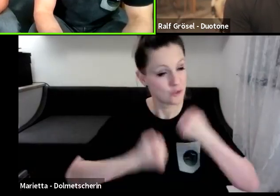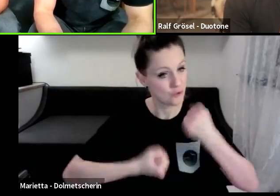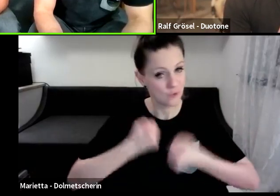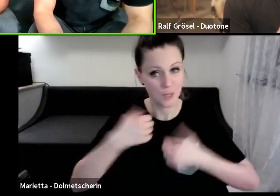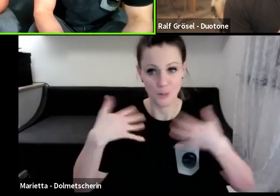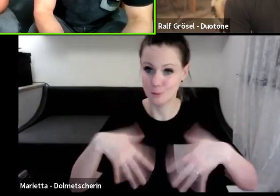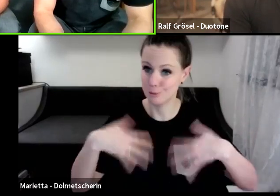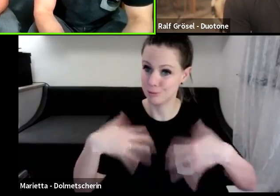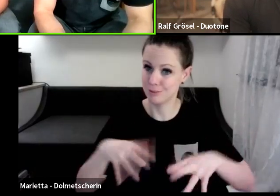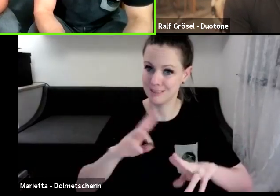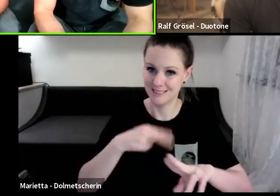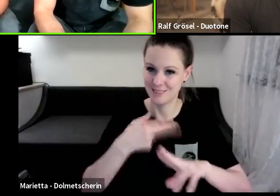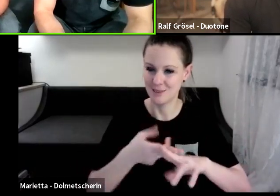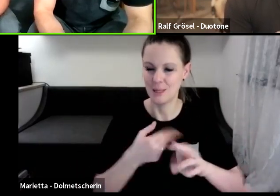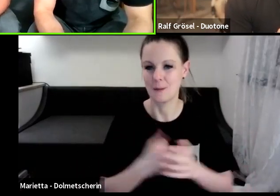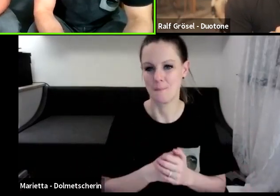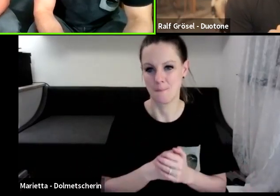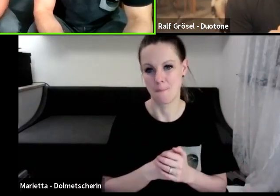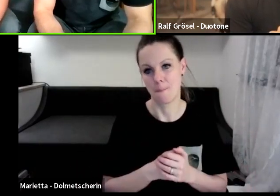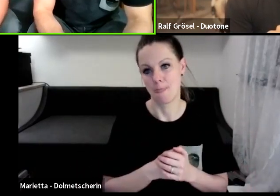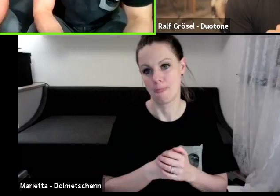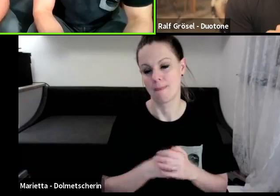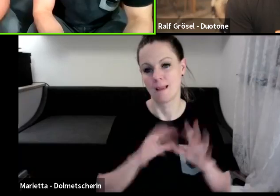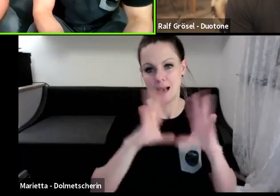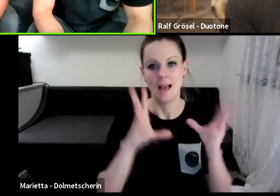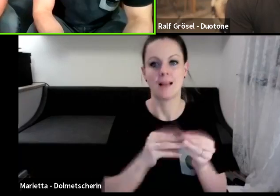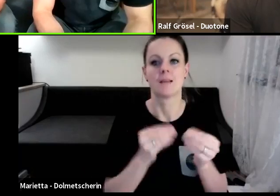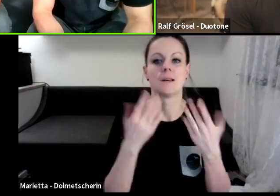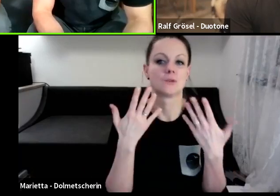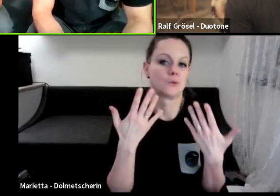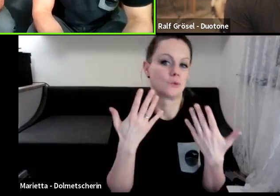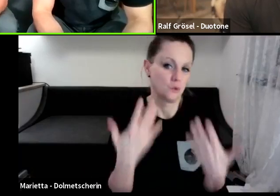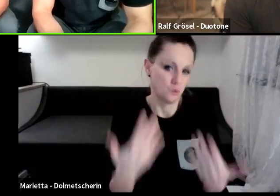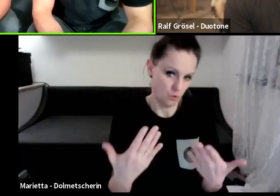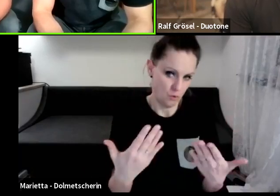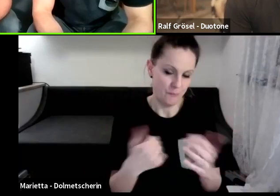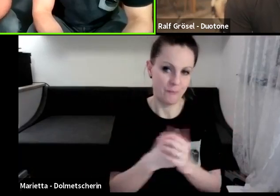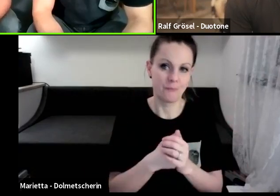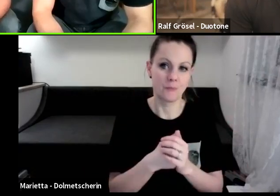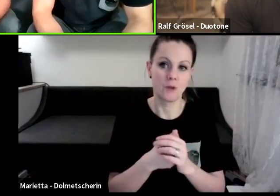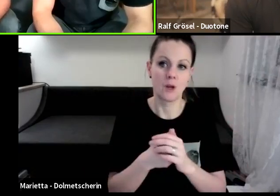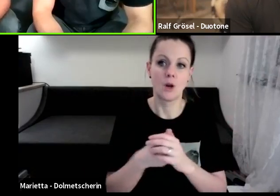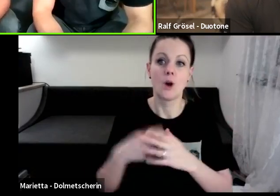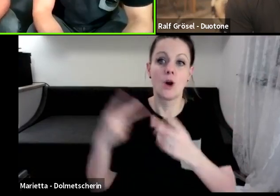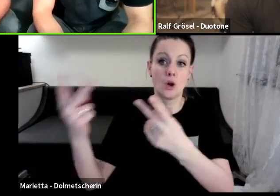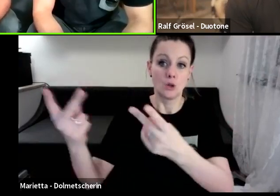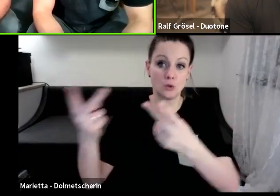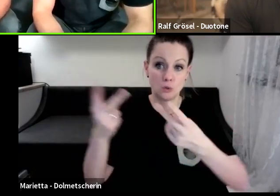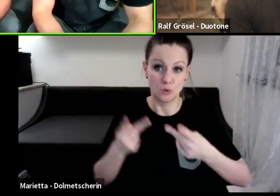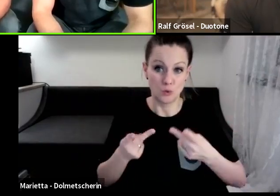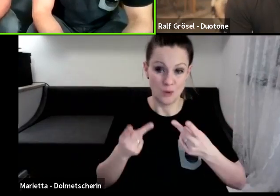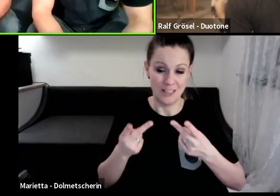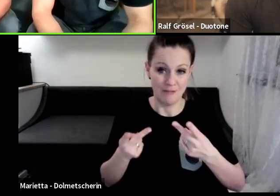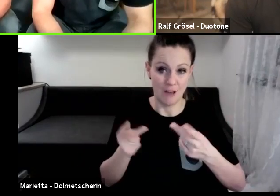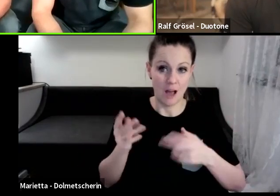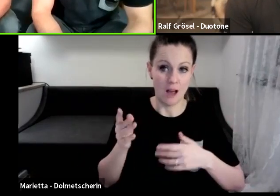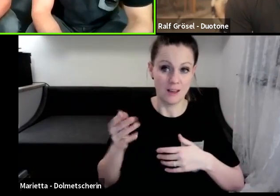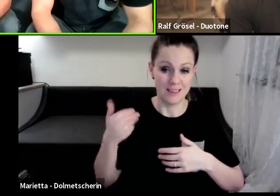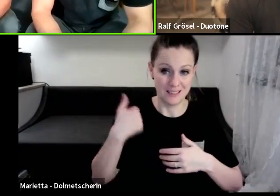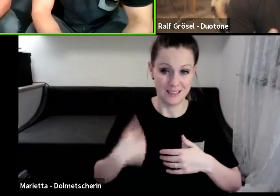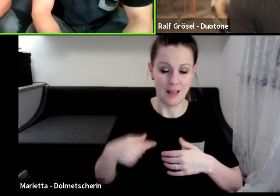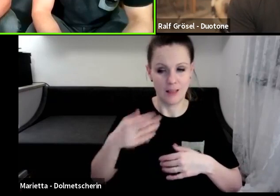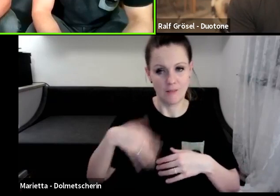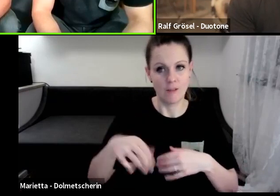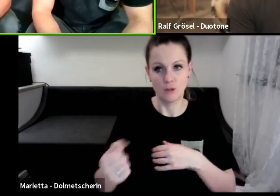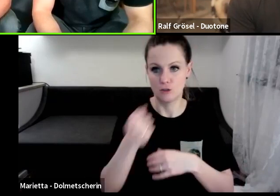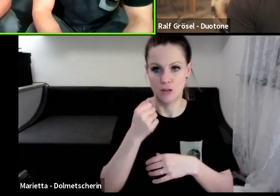Weil, also es ist grundsätzlich so, dass wir auch auf der Zuliefererseite sehr stark darauf achten,